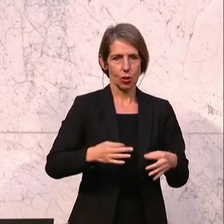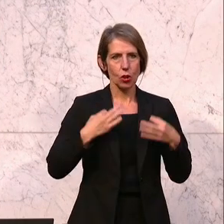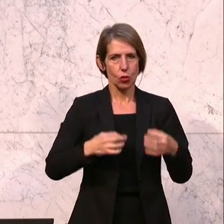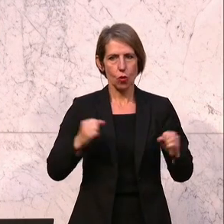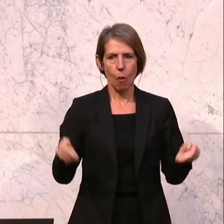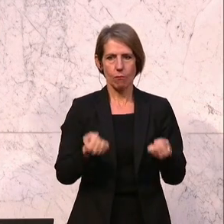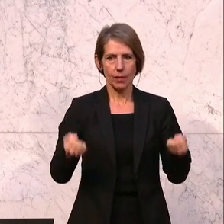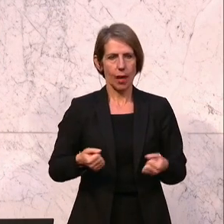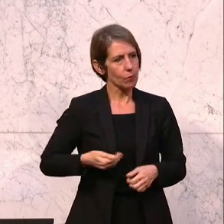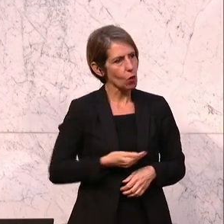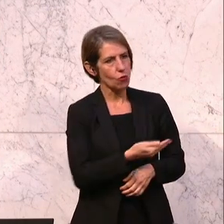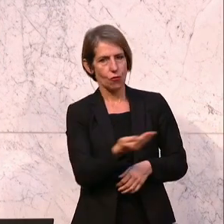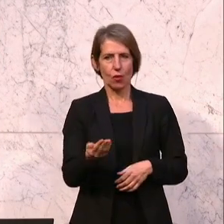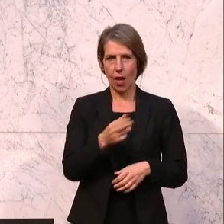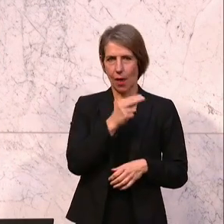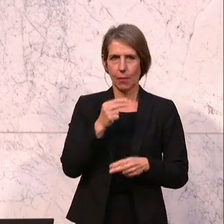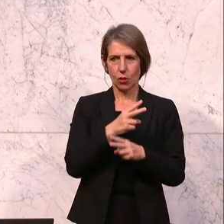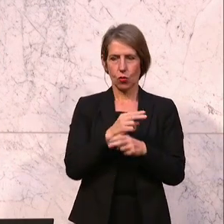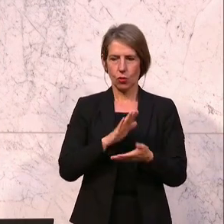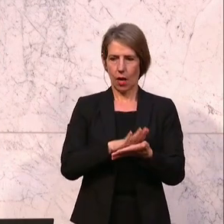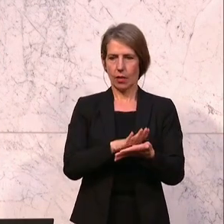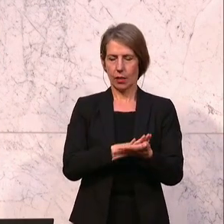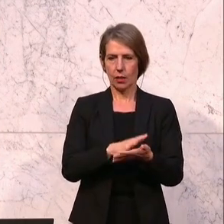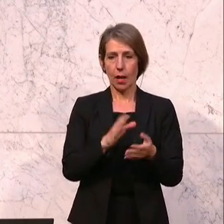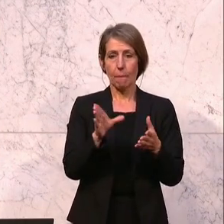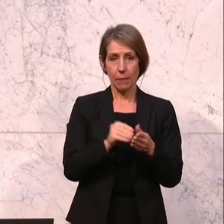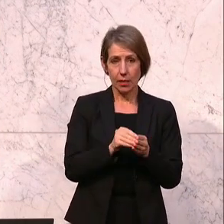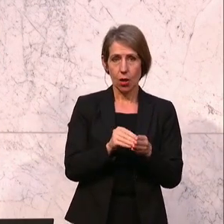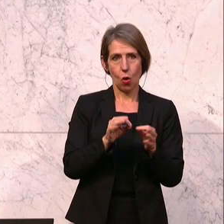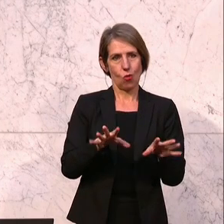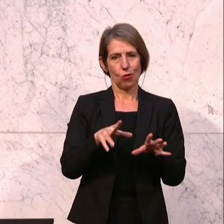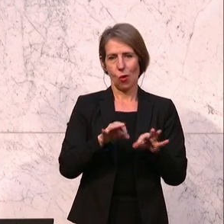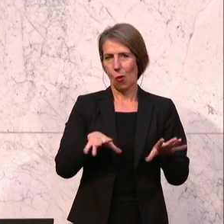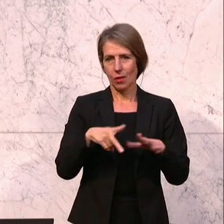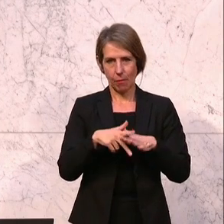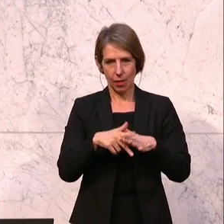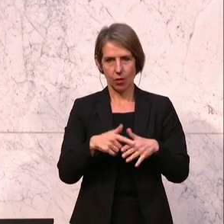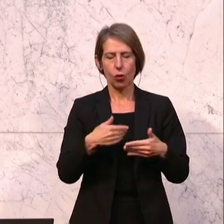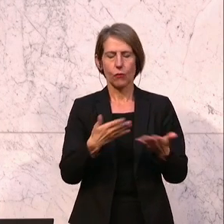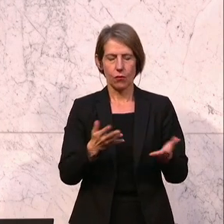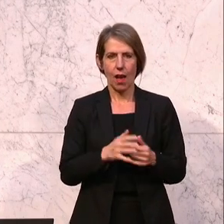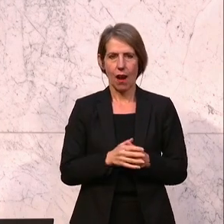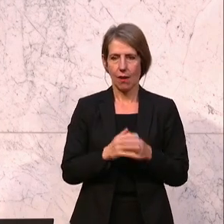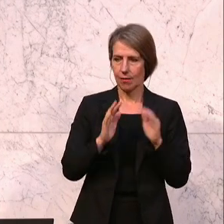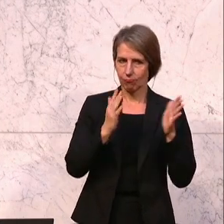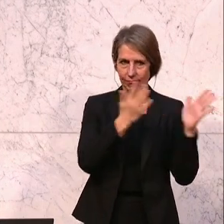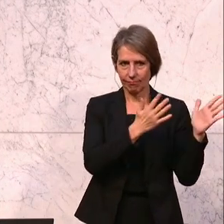gilt für alle Menschen in Österreich, egal ob mit oder ohne Behinderung. Danke. Applaus